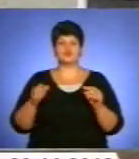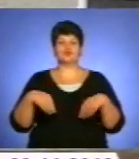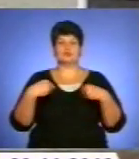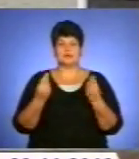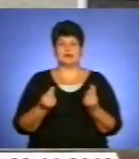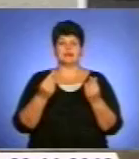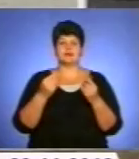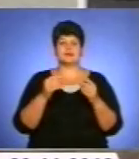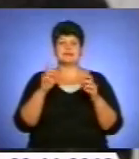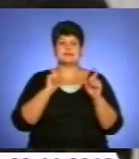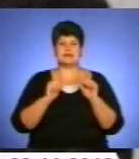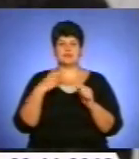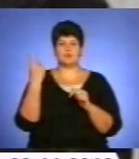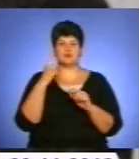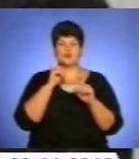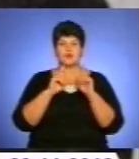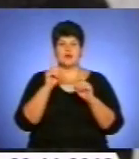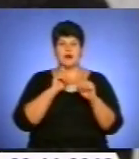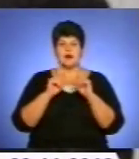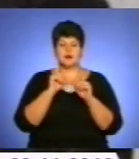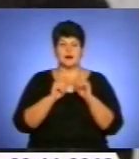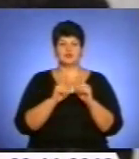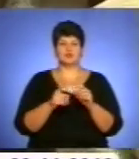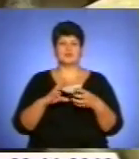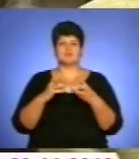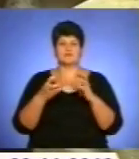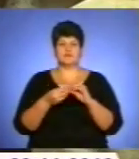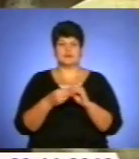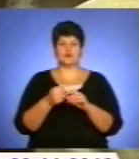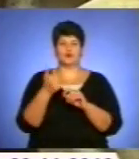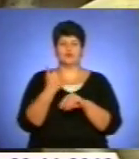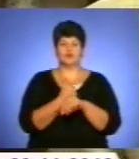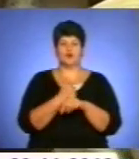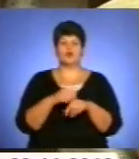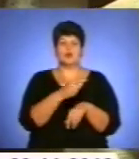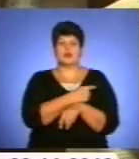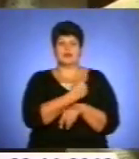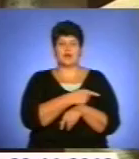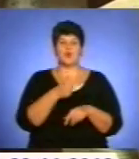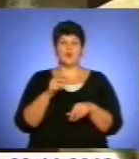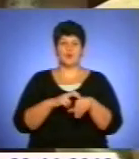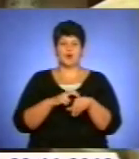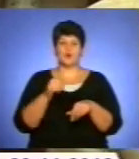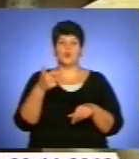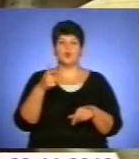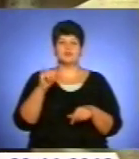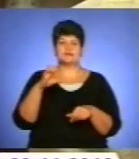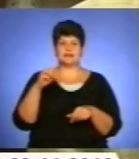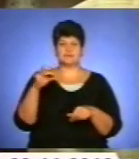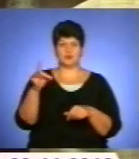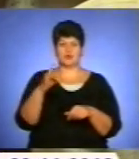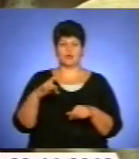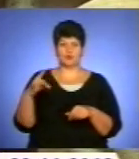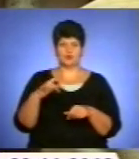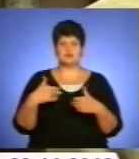ради та постанова головного санітарного лікаря Гусятинського району. Ми вже зверталися в селищну раду, районну держадміністрацію, про